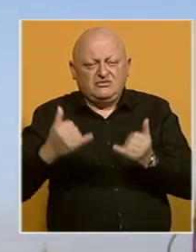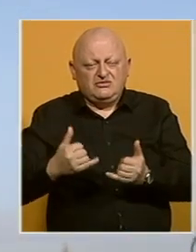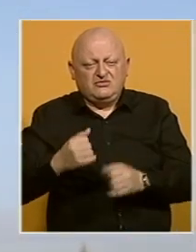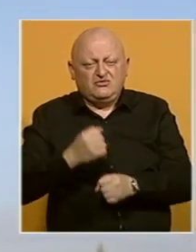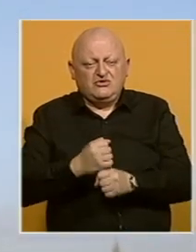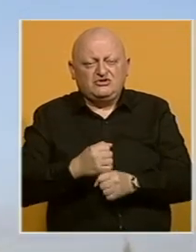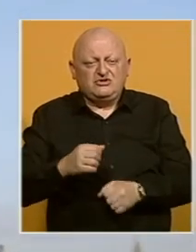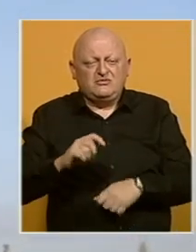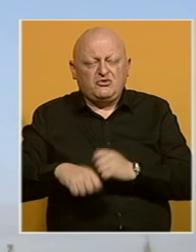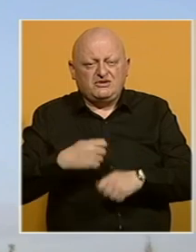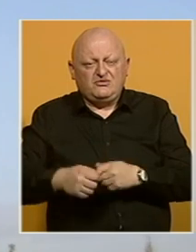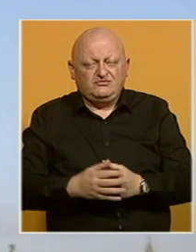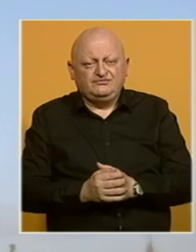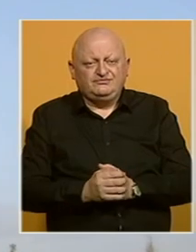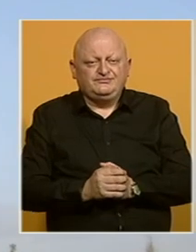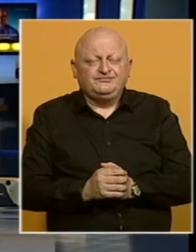urađeni posao.